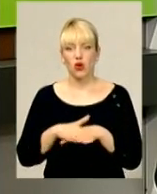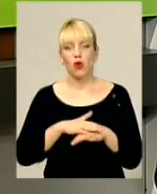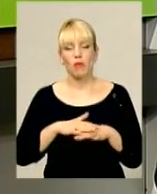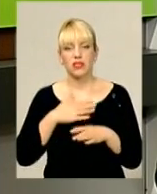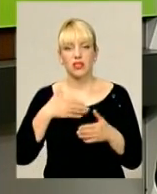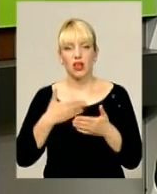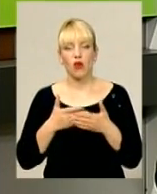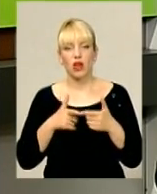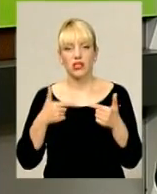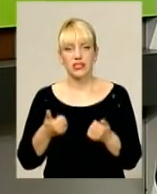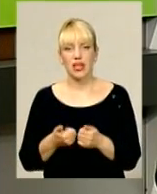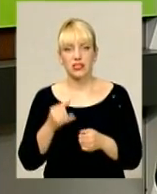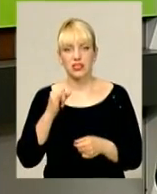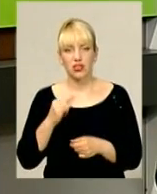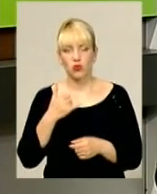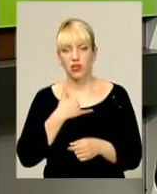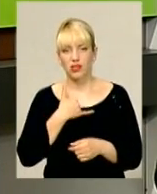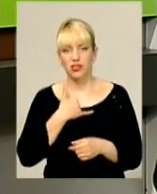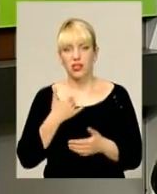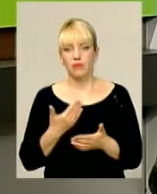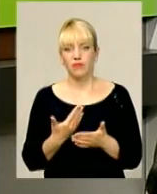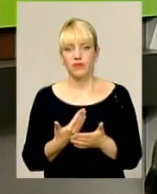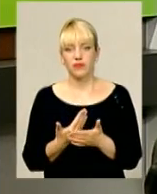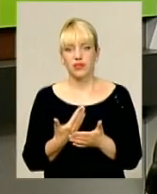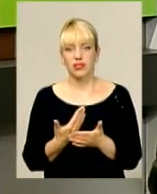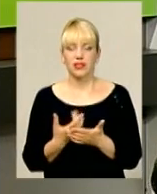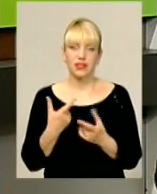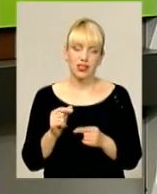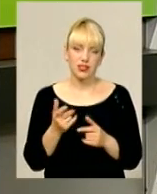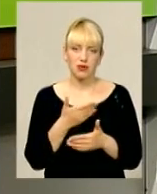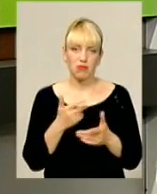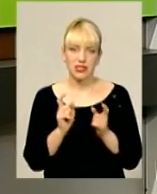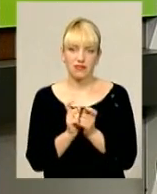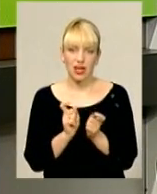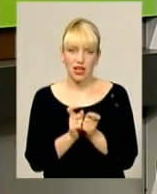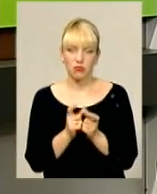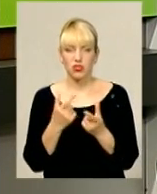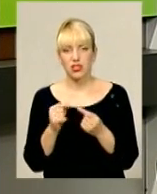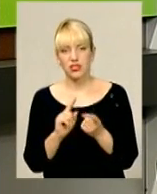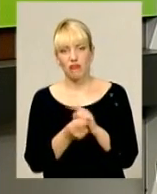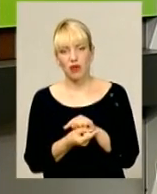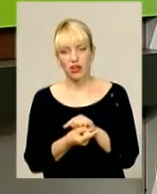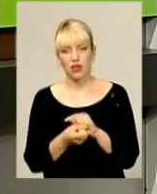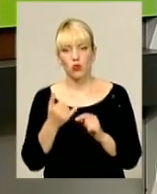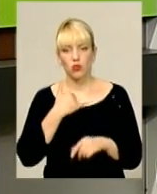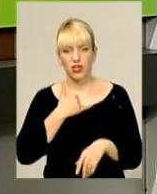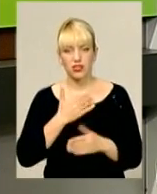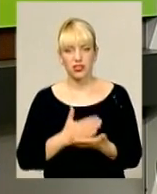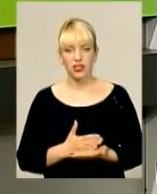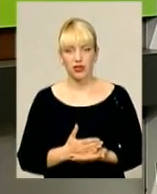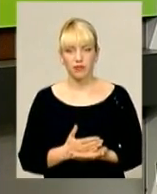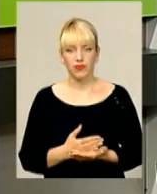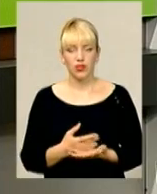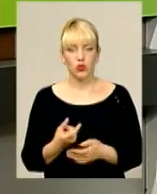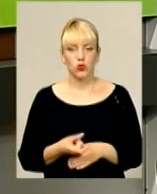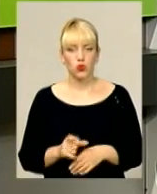організації. знаєте, в нас десь ми сваримося, десь ми, навпаки, в нас є дуже